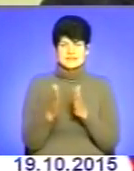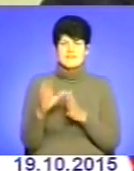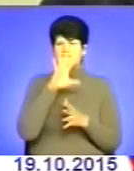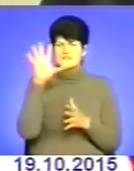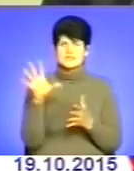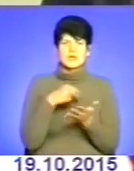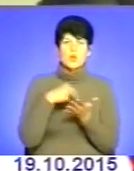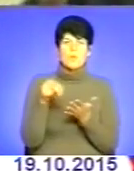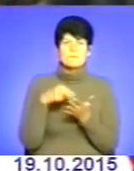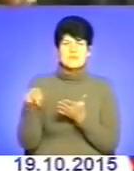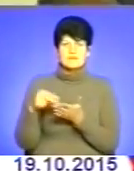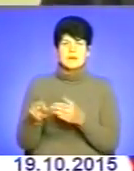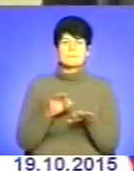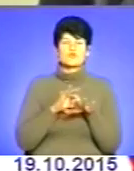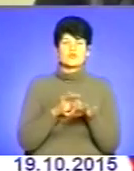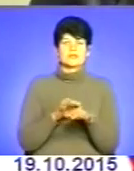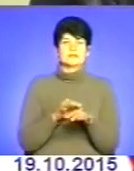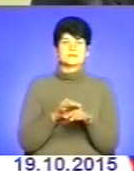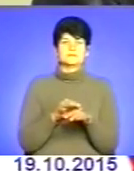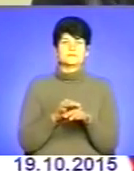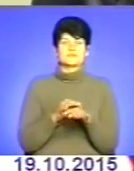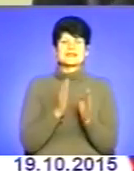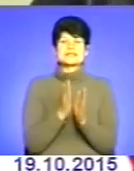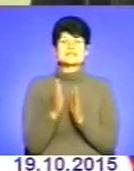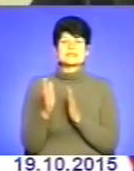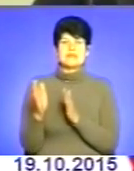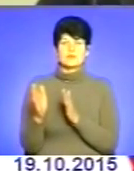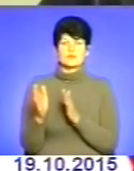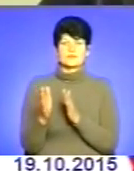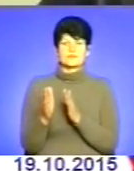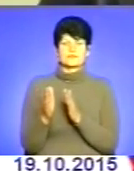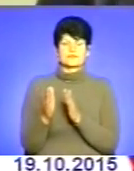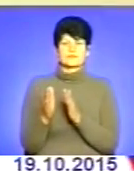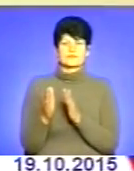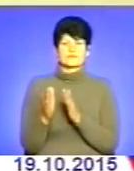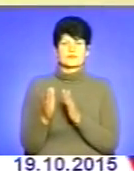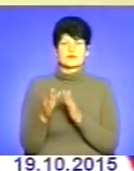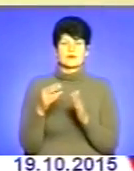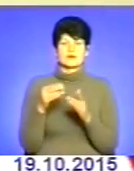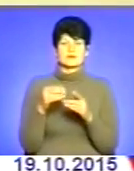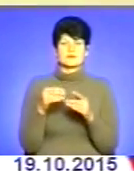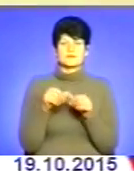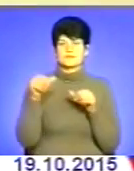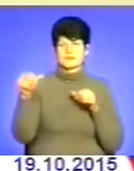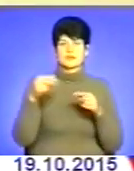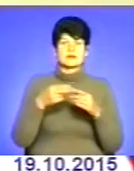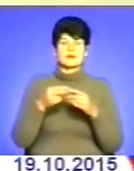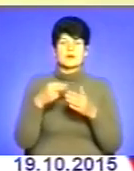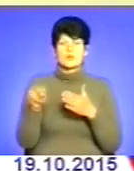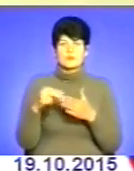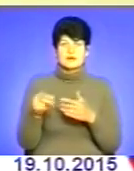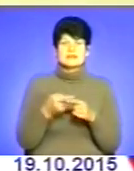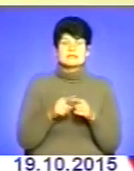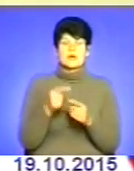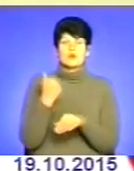проводити через систему дистанційних закупівель Яка головна фішка цього